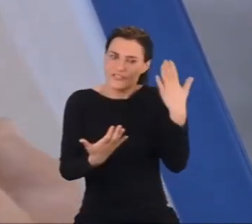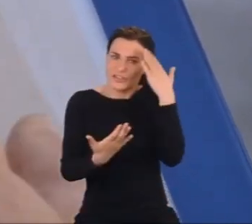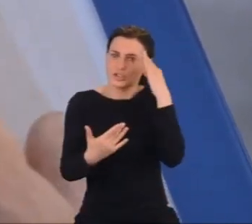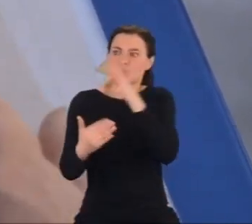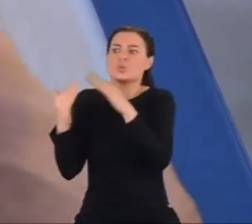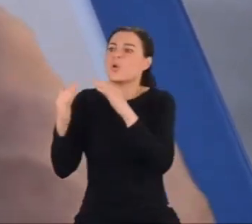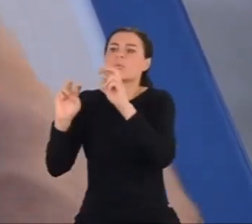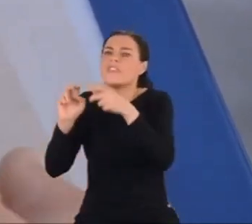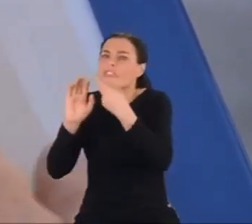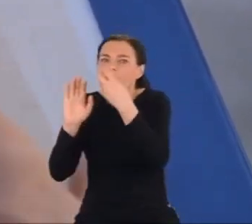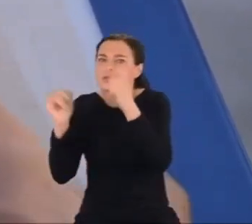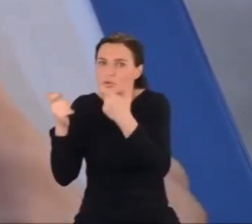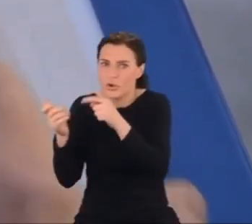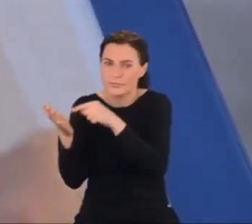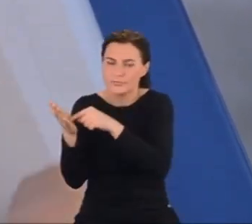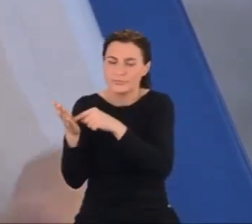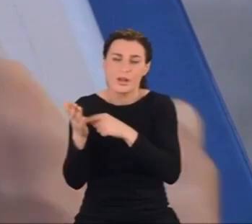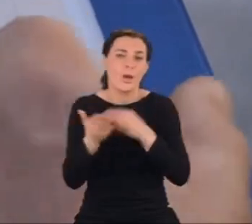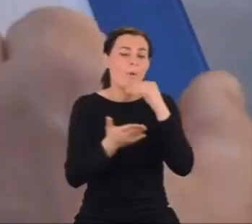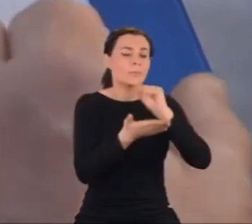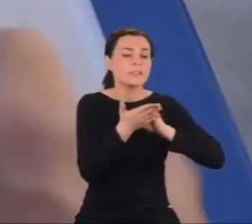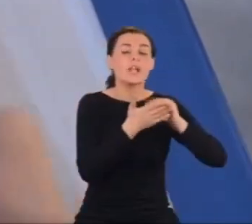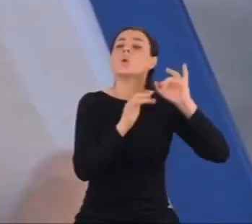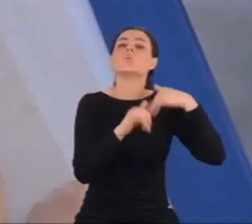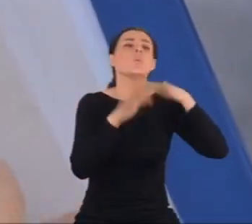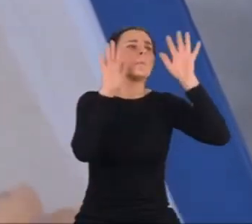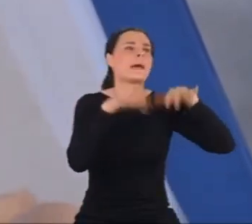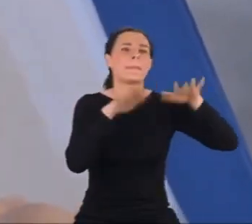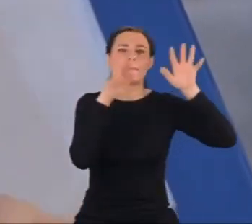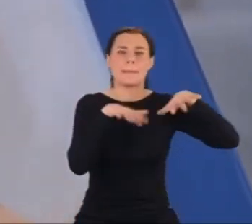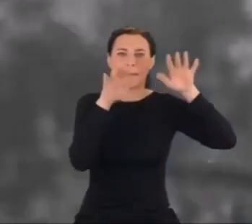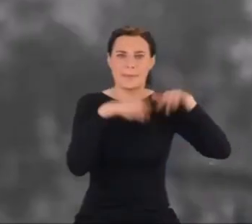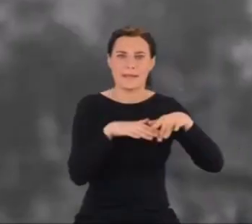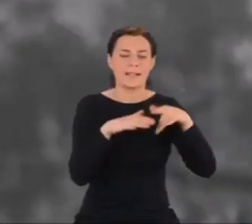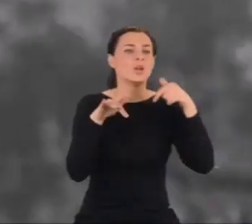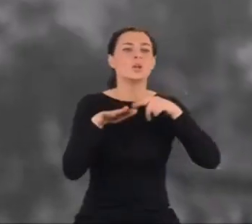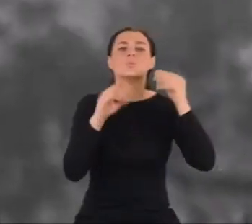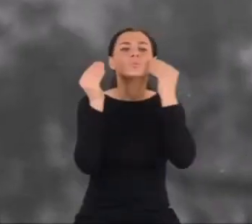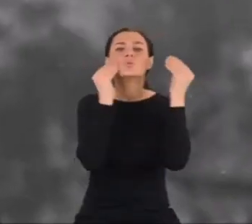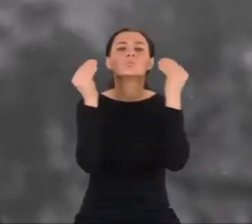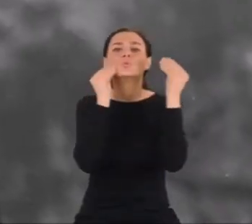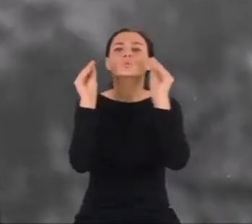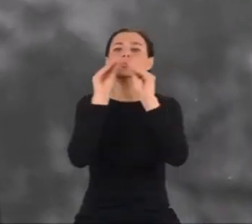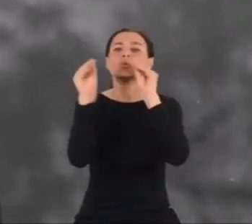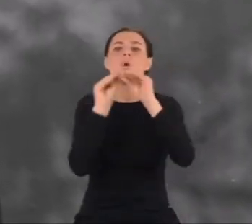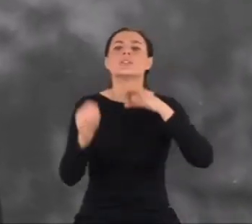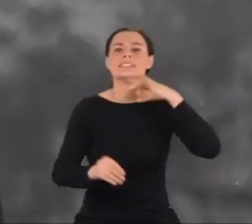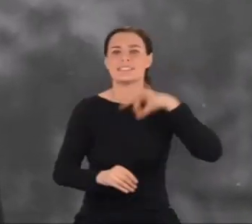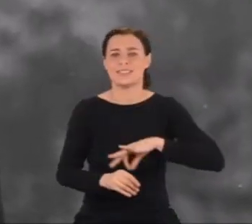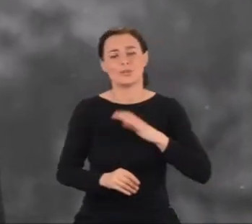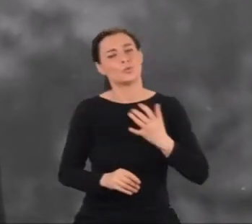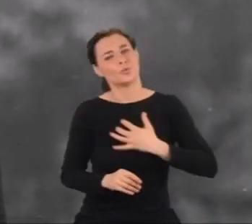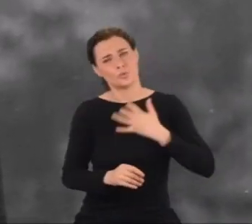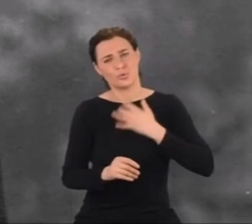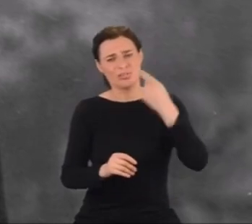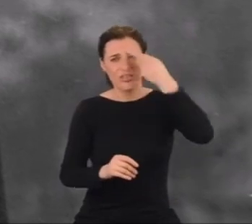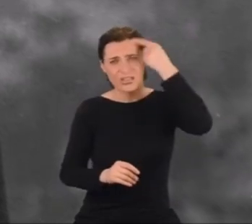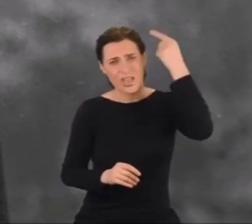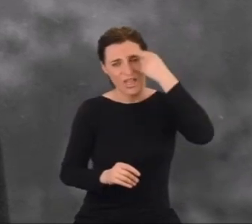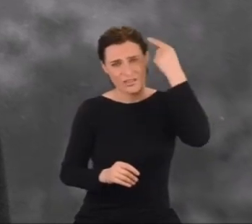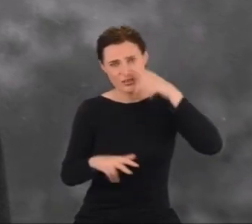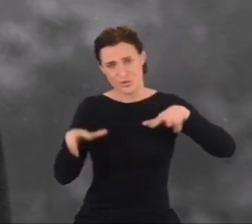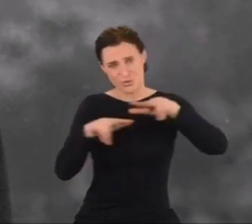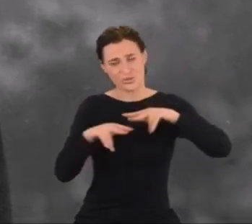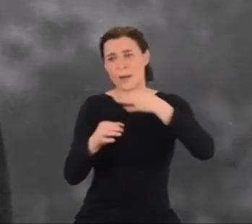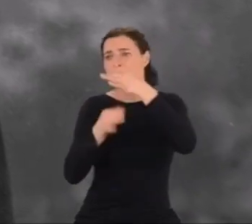Tutaj często pada. Tysiąc całusów od kochającego syna Ettore. Czuć, że tęskni za rodziną. O